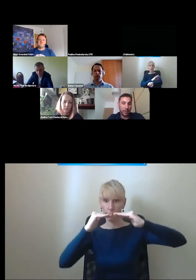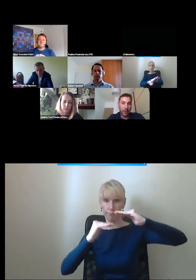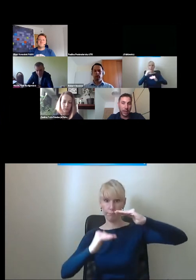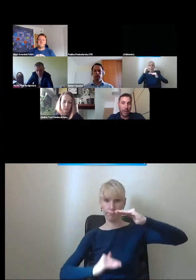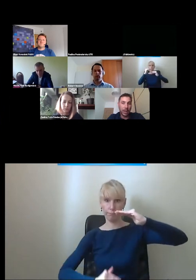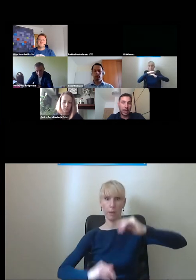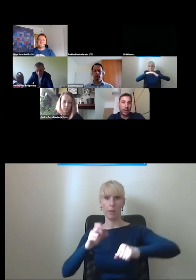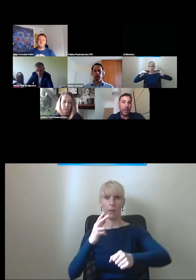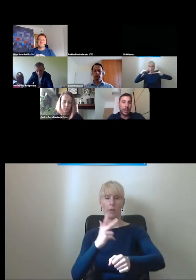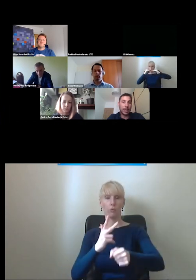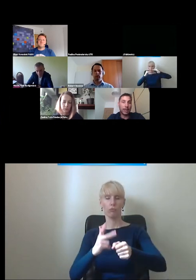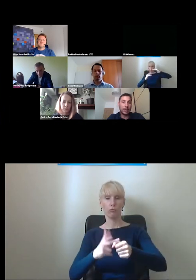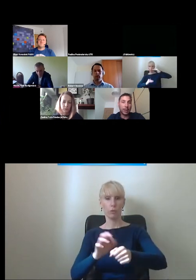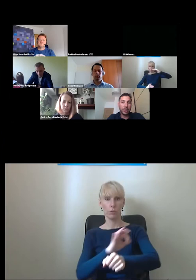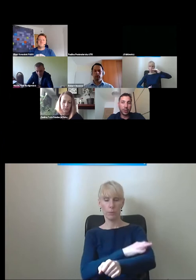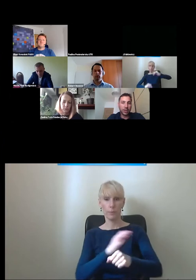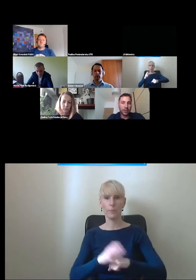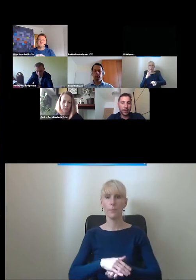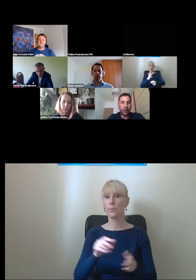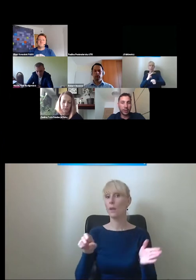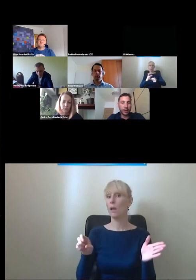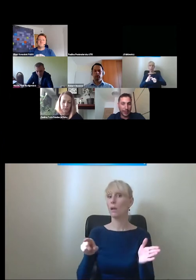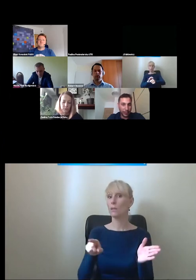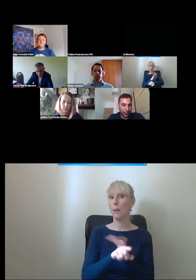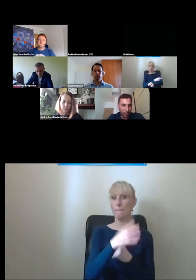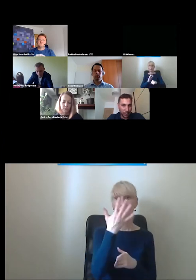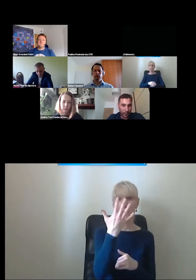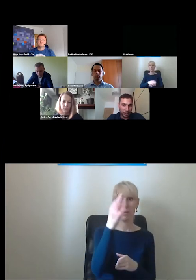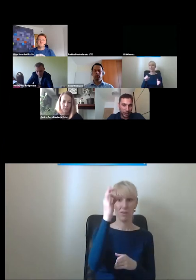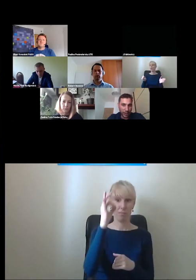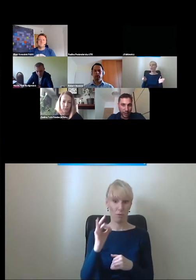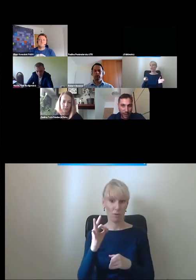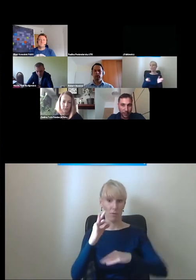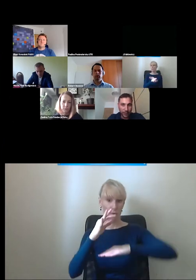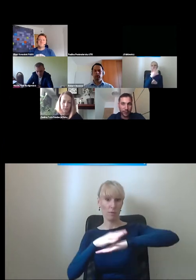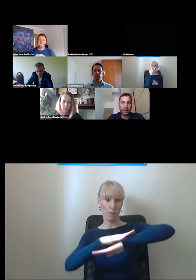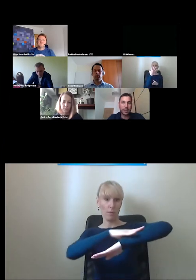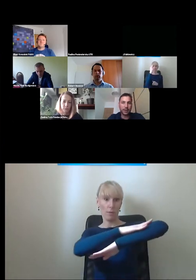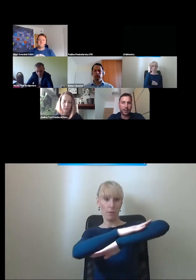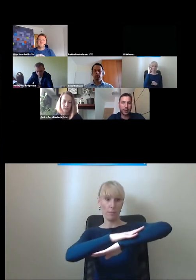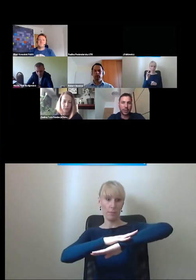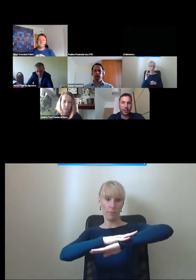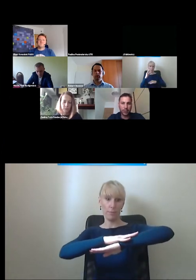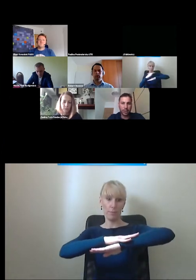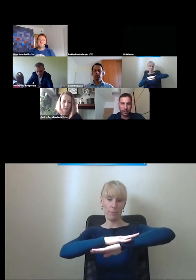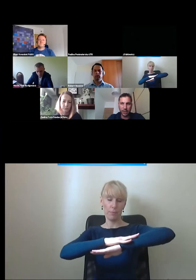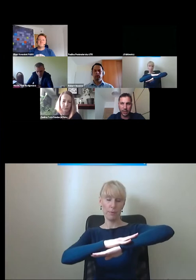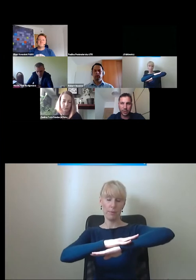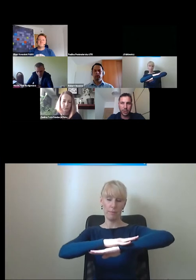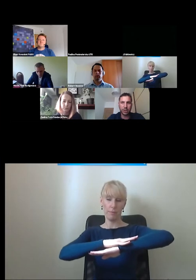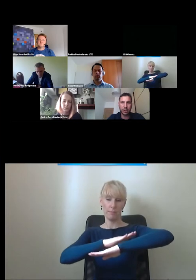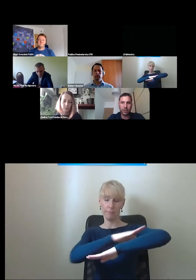ulicy. Dla 5% spadku na pochylni, czyli taki jaki my w tej chwili w Warszawie mamy przyjęty,